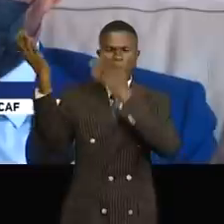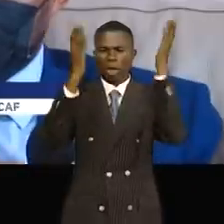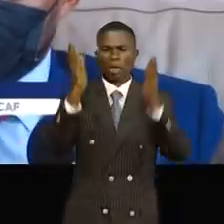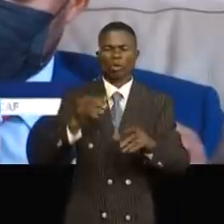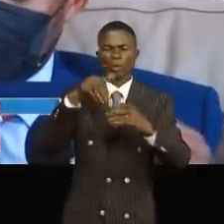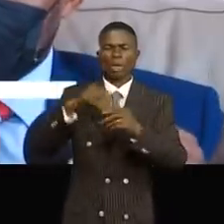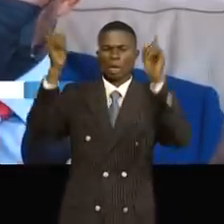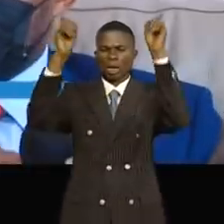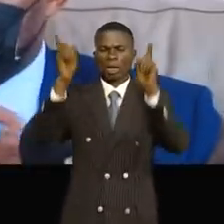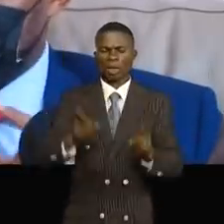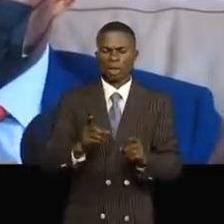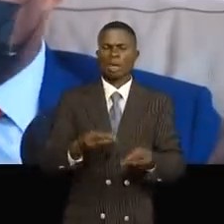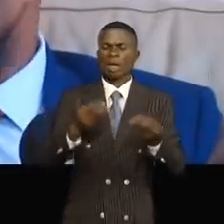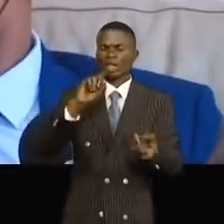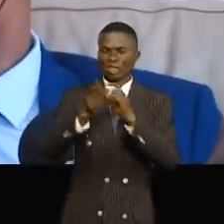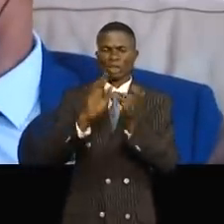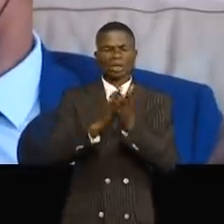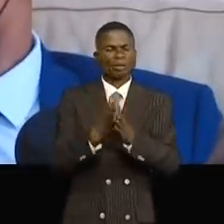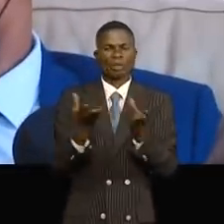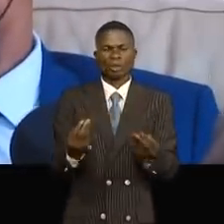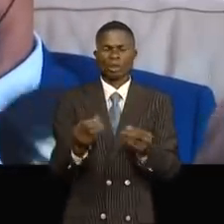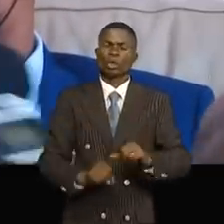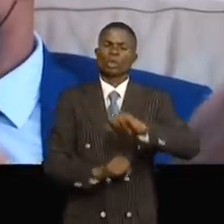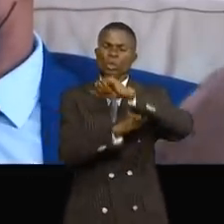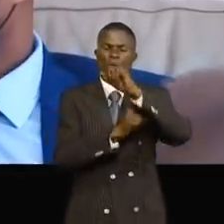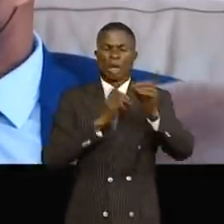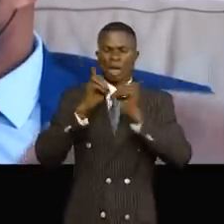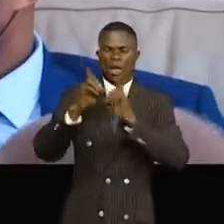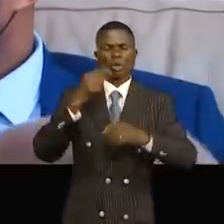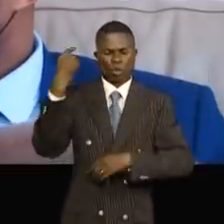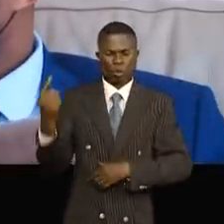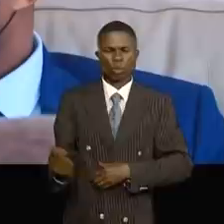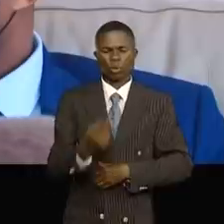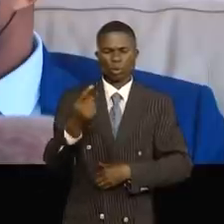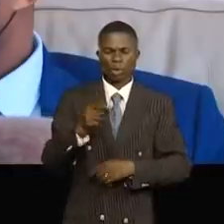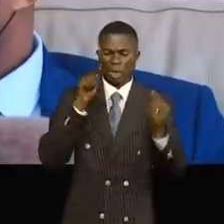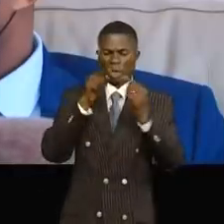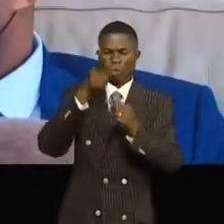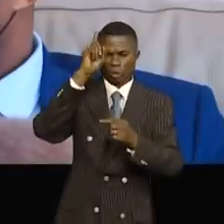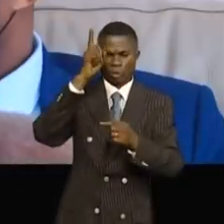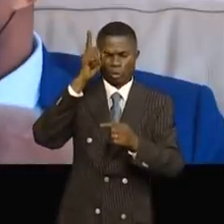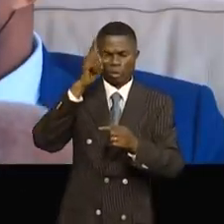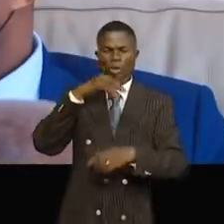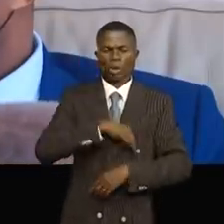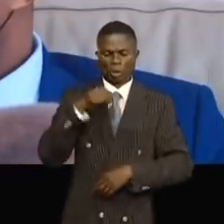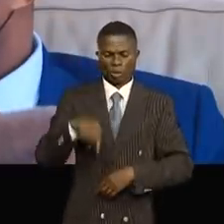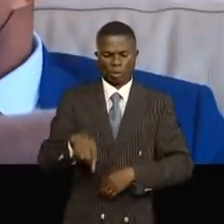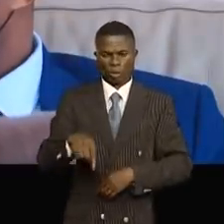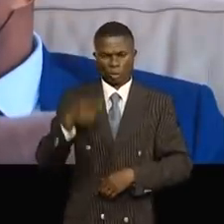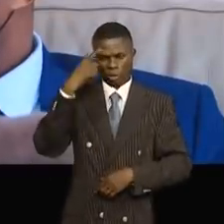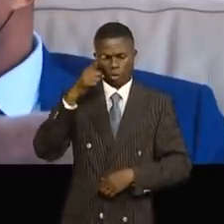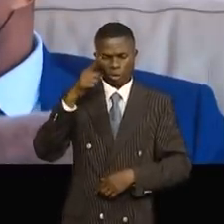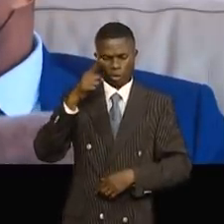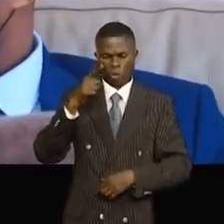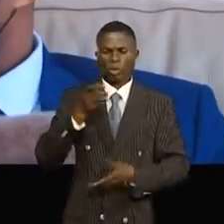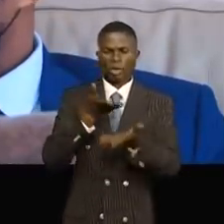Afrique et le rendre plus facile. Le soutien au dialogue permanent est l'un des objectifs de ma mission afin d'aider à